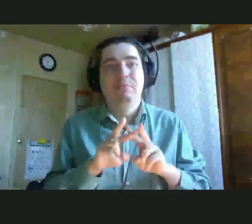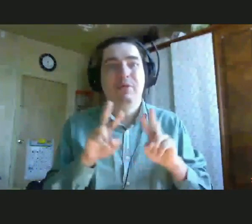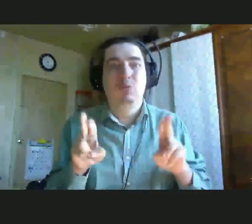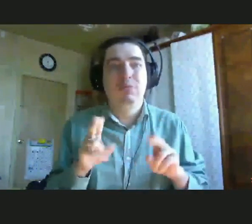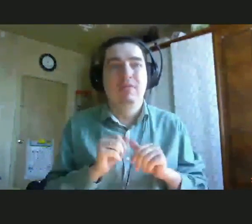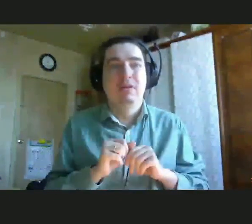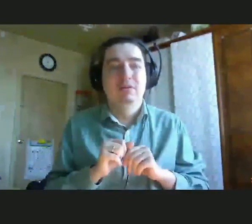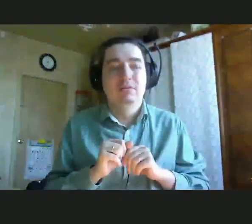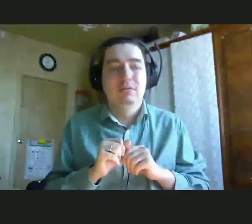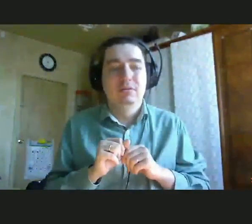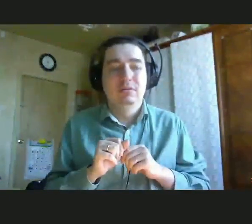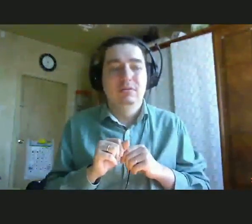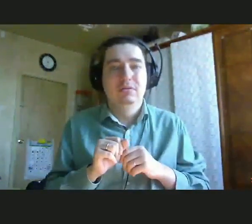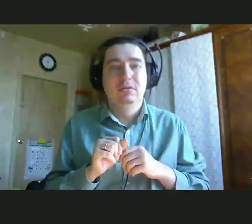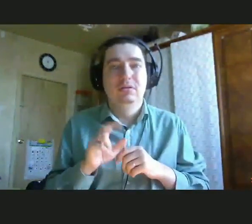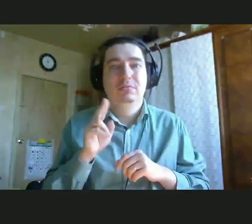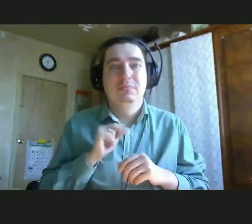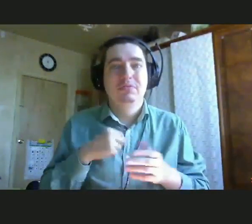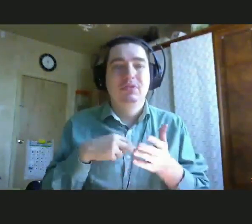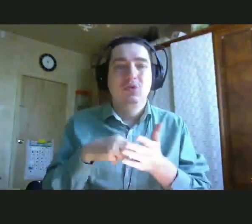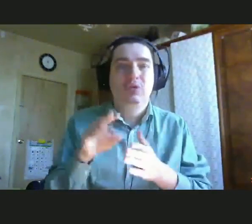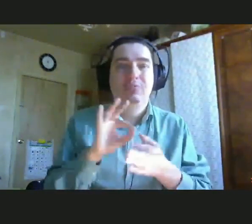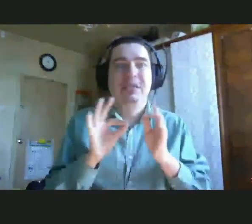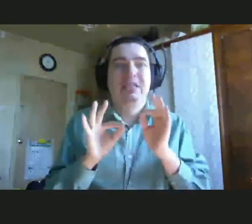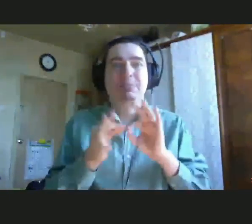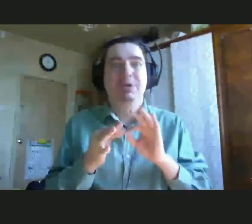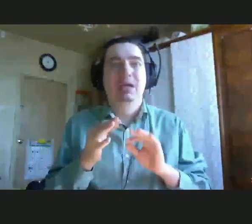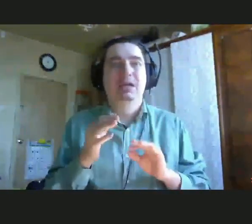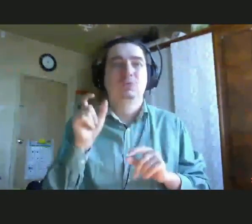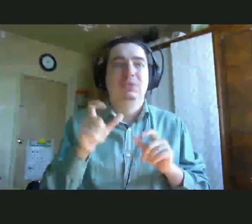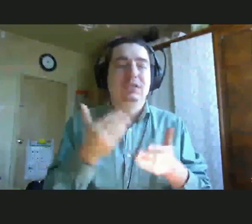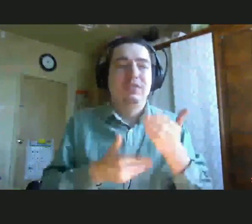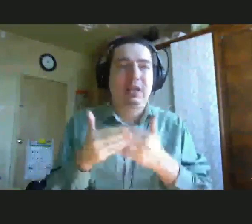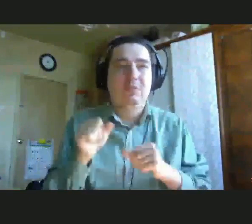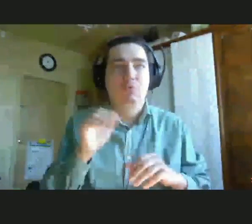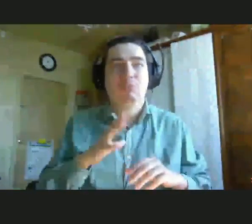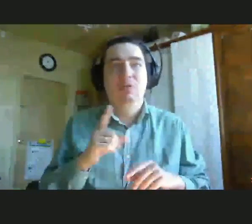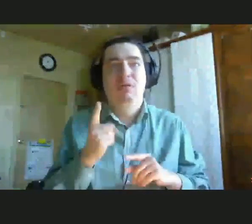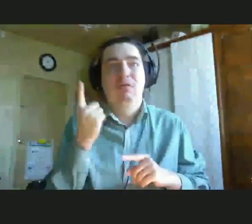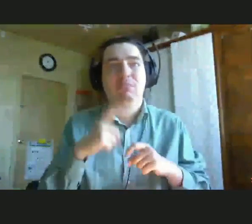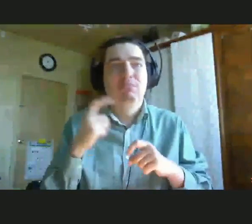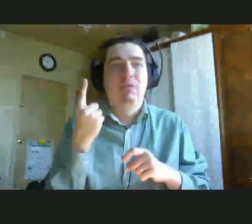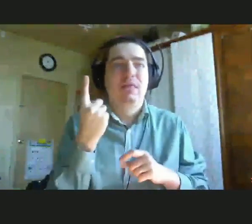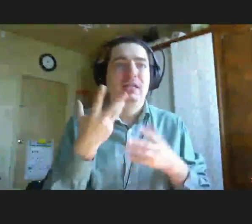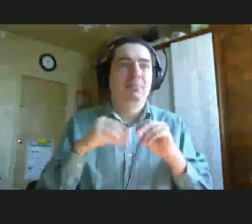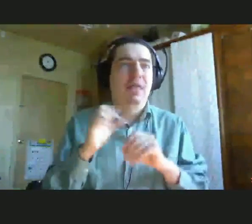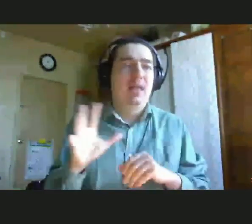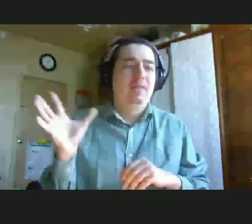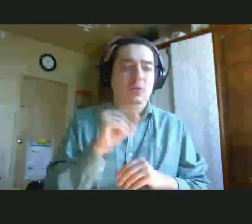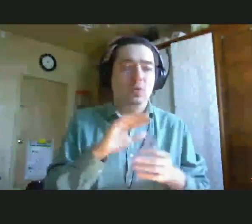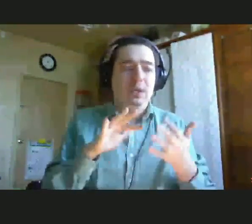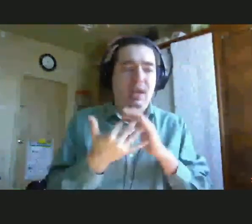родом заболеваний, или в принципе с инвалидностью, это может быть одна семья на всю деревню. Такие мамы